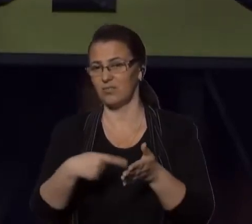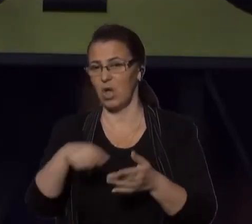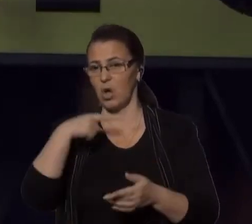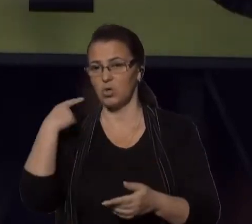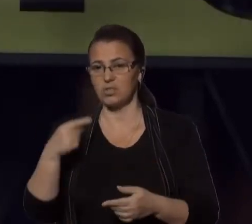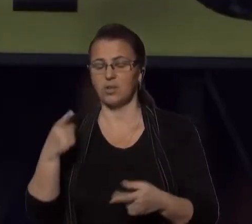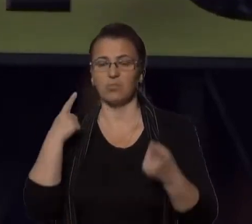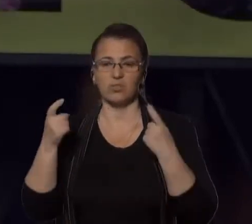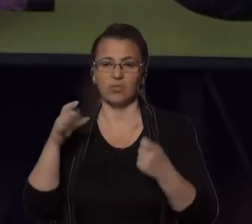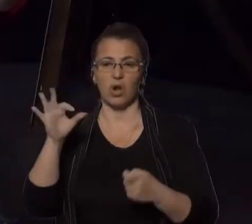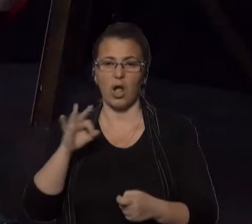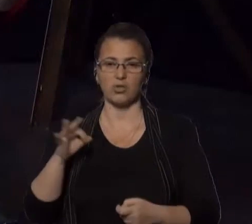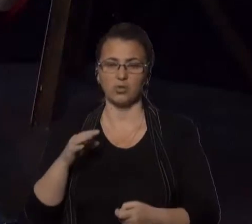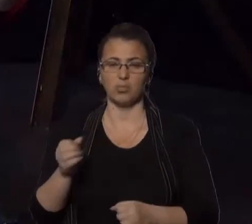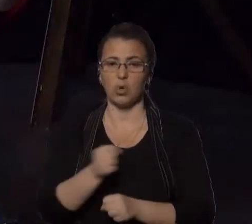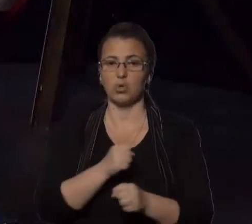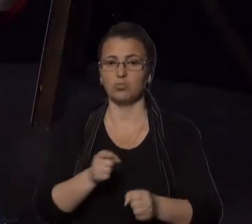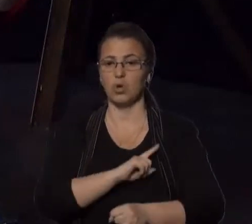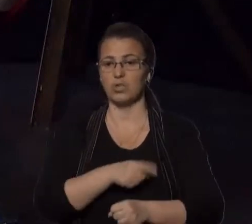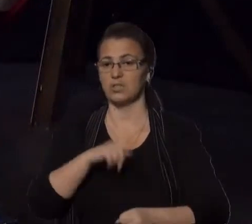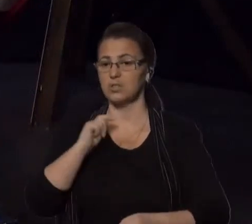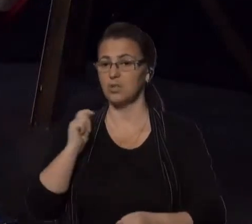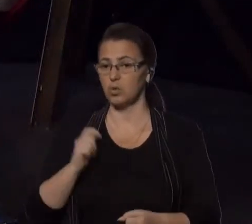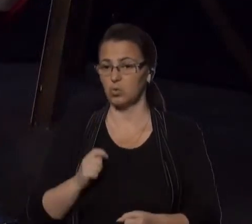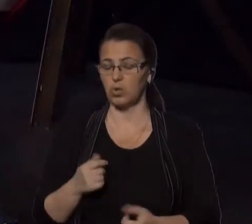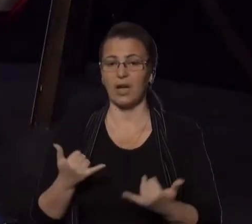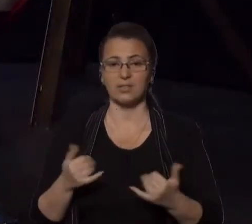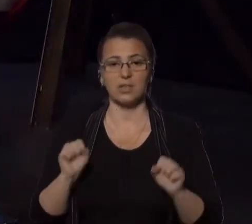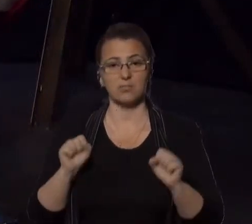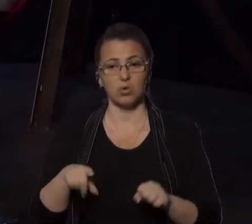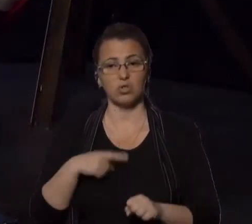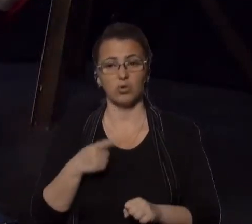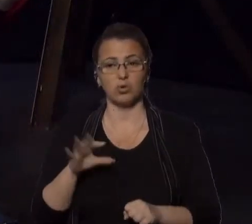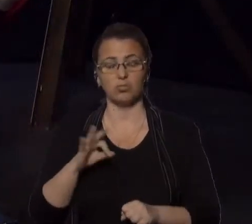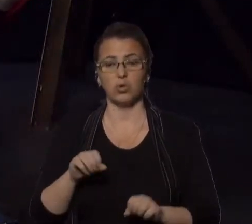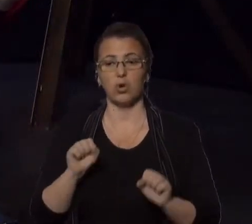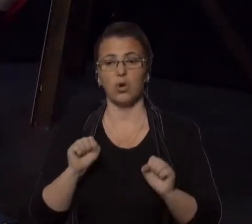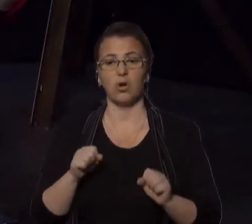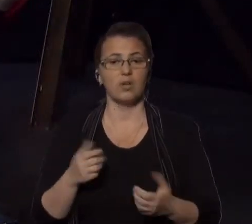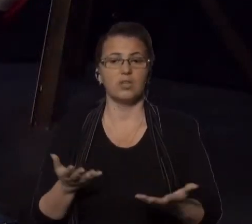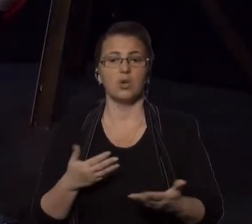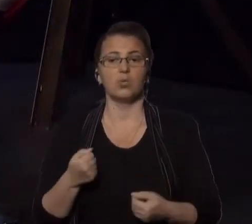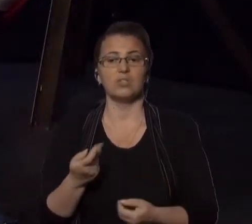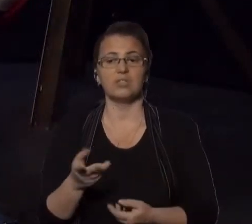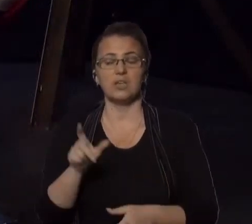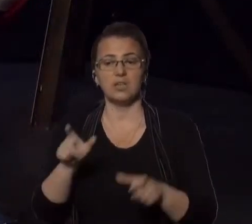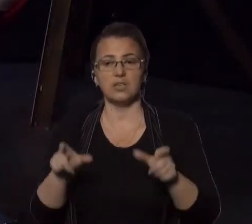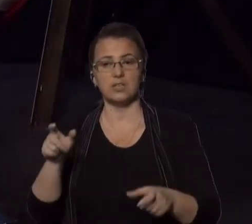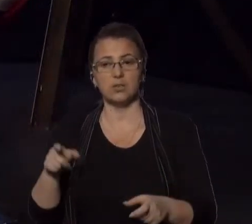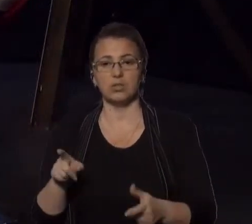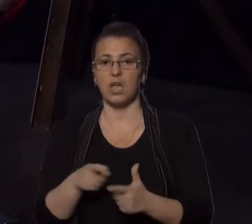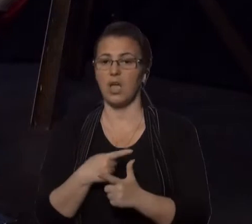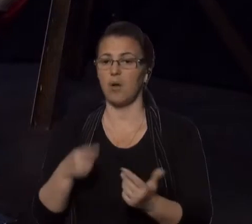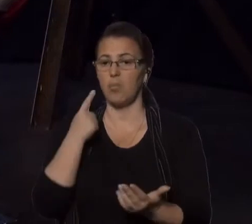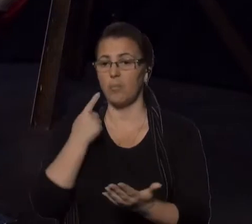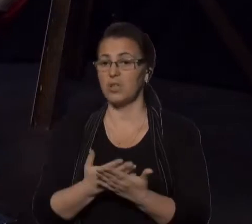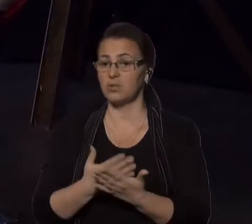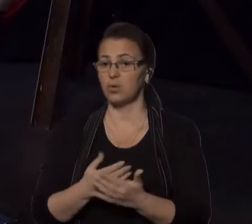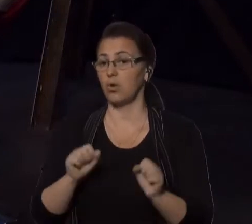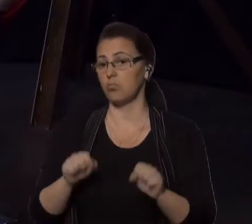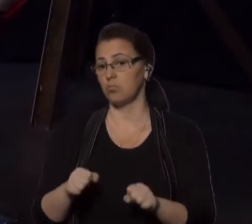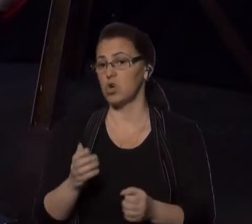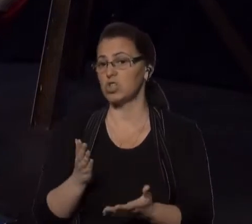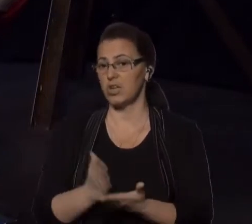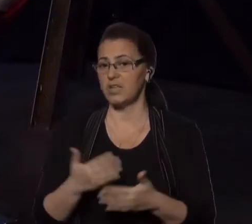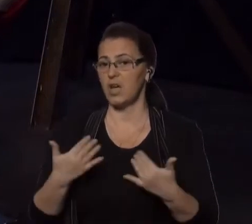інформацію про збройні сили України. А зараз, чому ми можемо говорити про певну кількість, можливо, людей, стосовно яких є підозр, або вже є вироки за